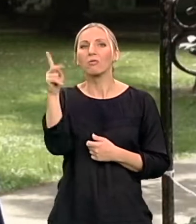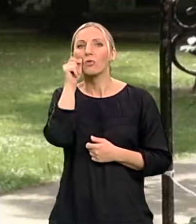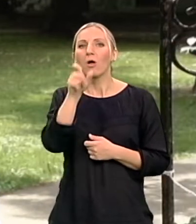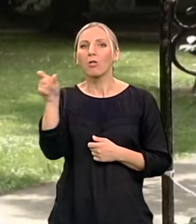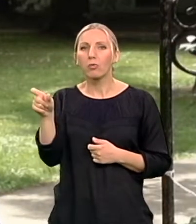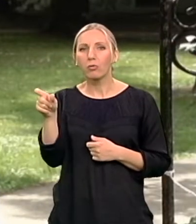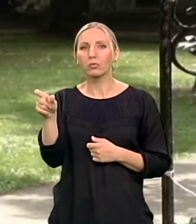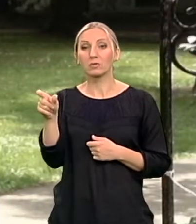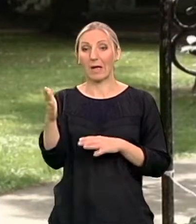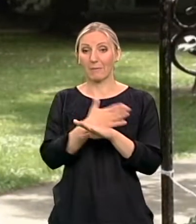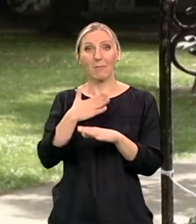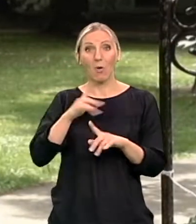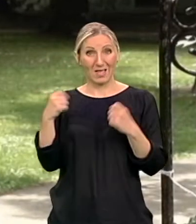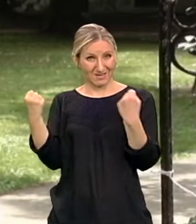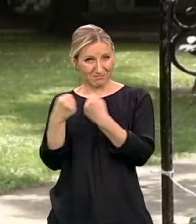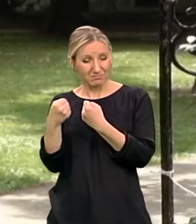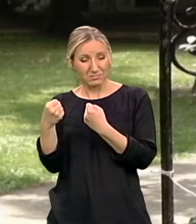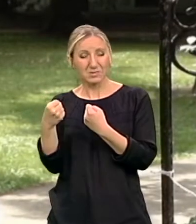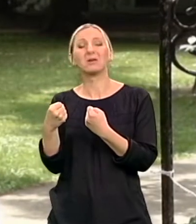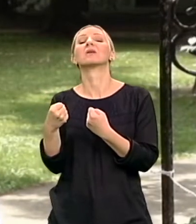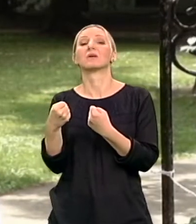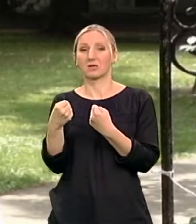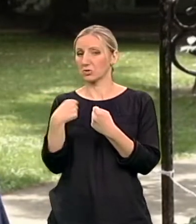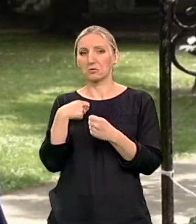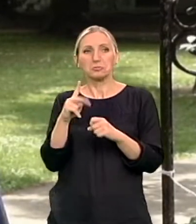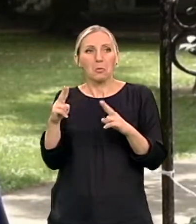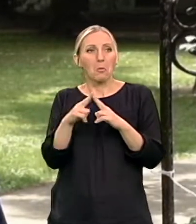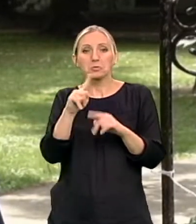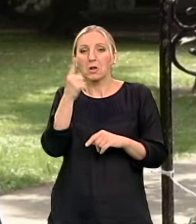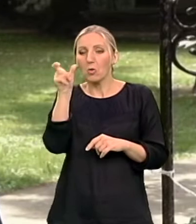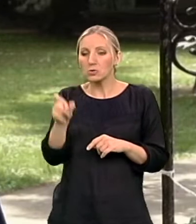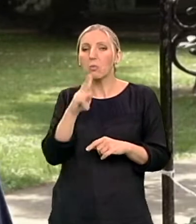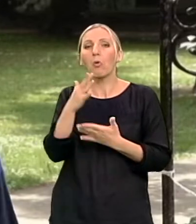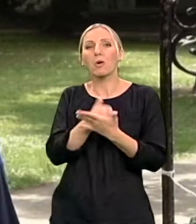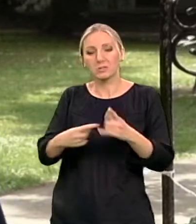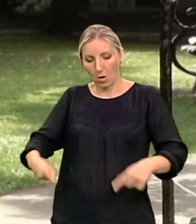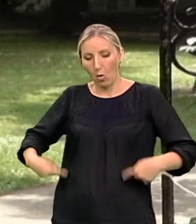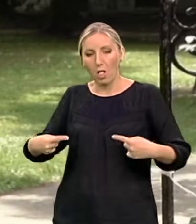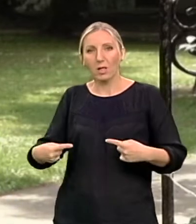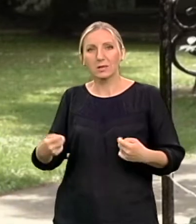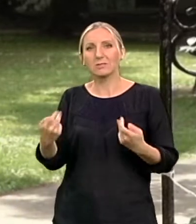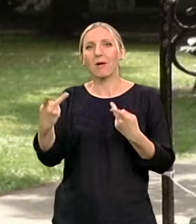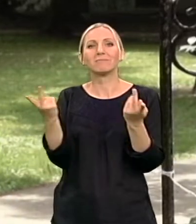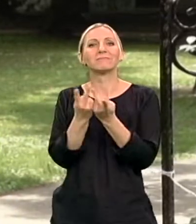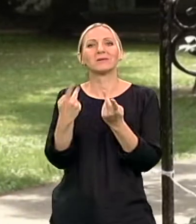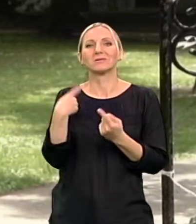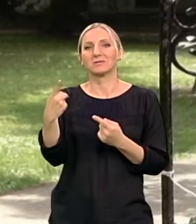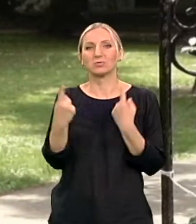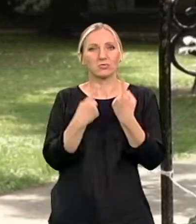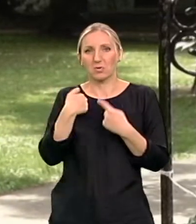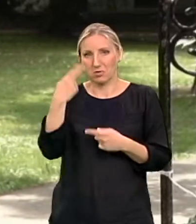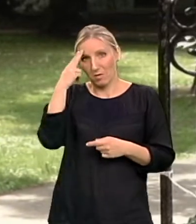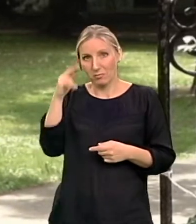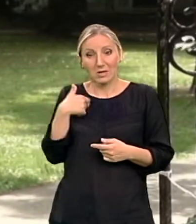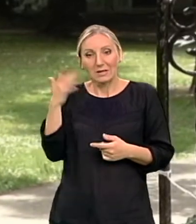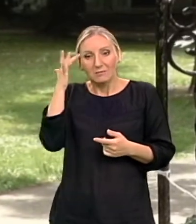stvarno pre moje nezgode nikad nisam upoznala nekoga koja koristi okolica koja je bilo kako i slično u situaciji. I onako nisam znala kako sa time da se